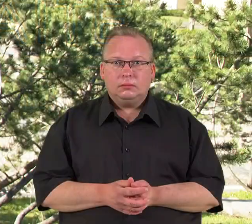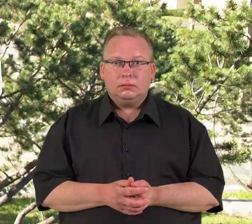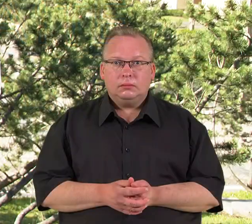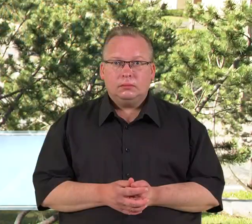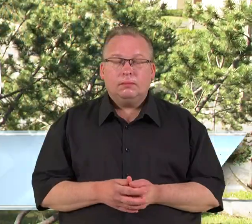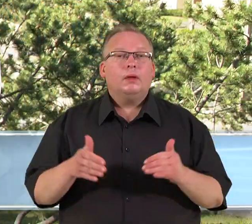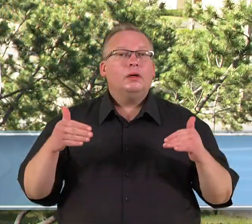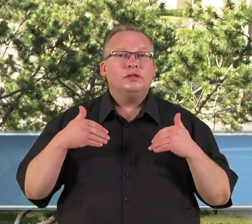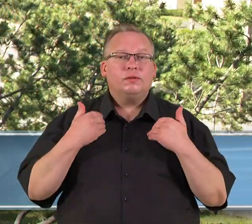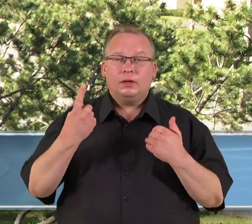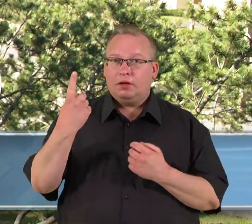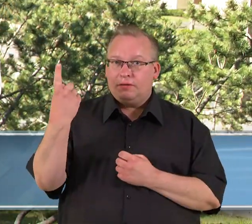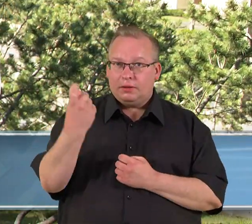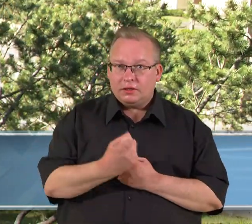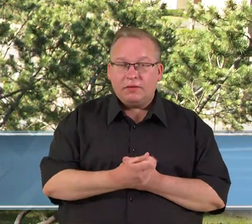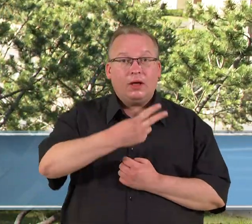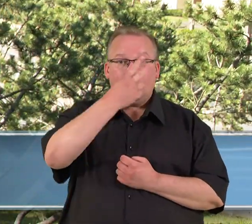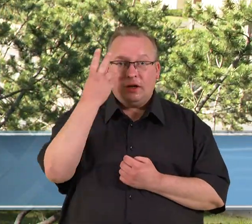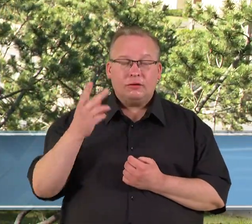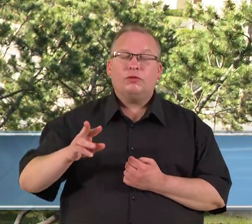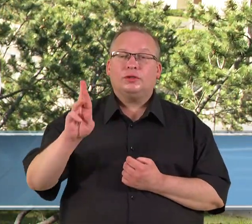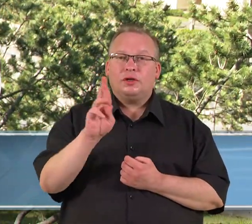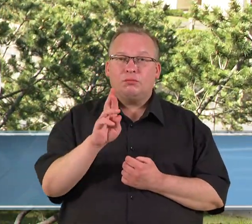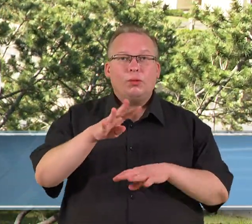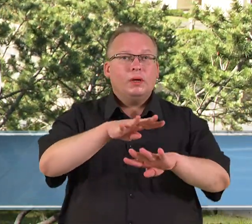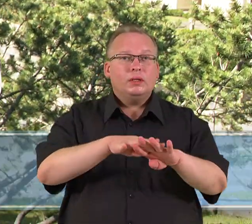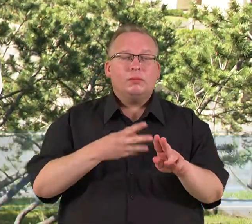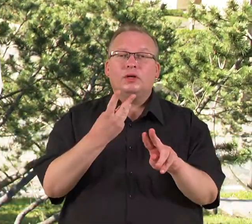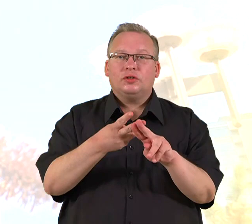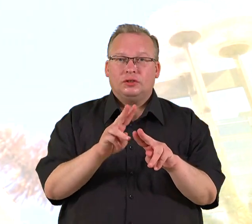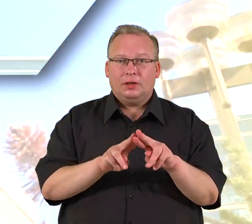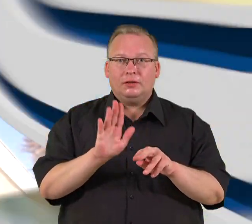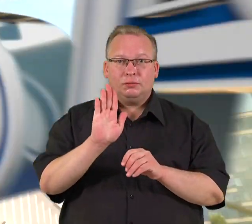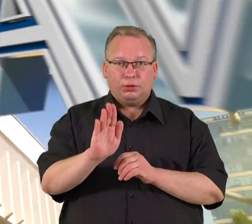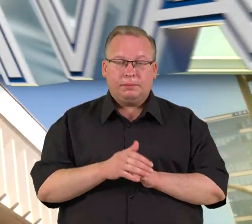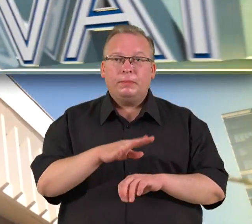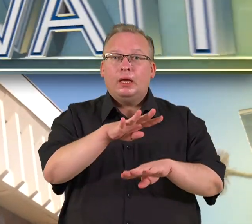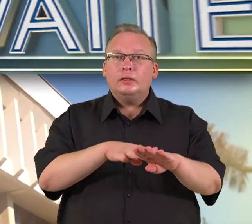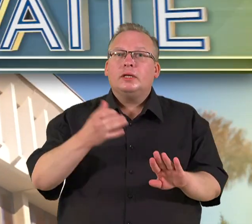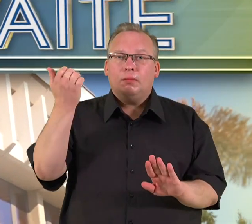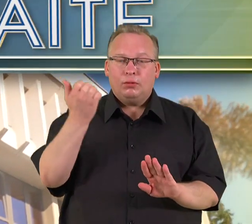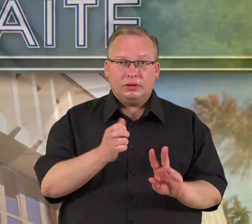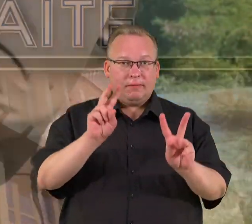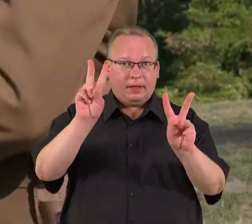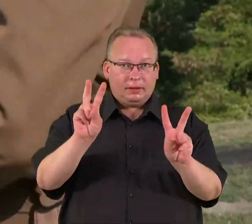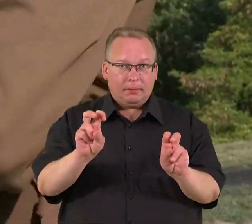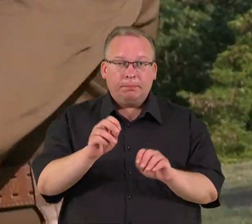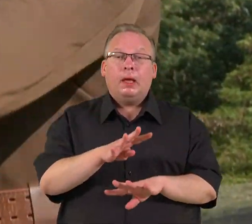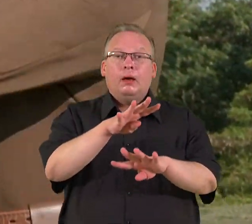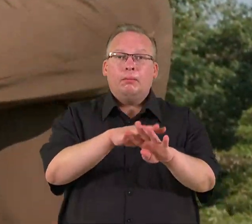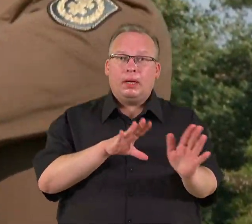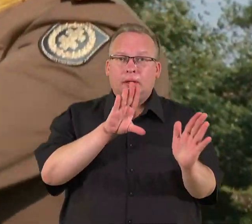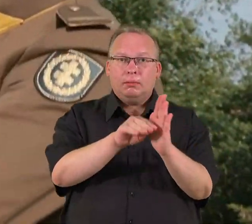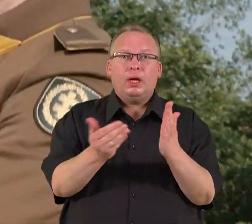Sveiki, dar vieną savaitę Lietuvos Respublikos Seime. Štai ką Jums parengėme. Seimo savaitėje matysite parlamente